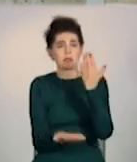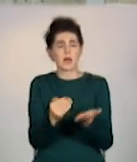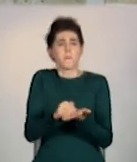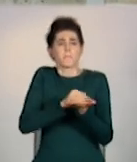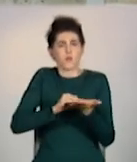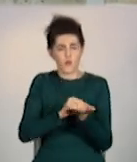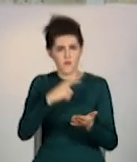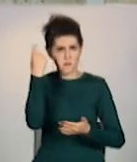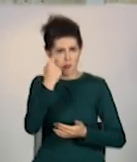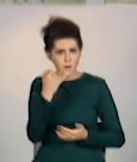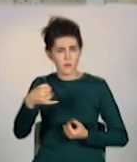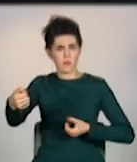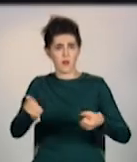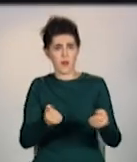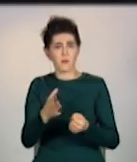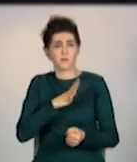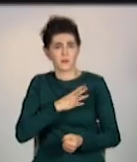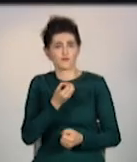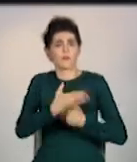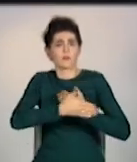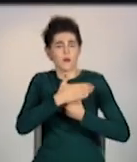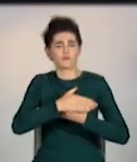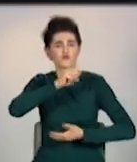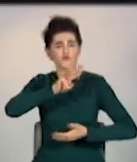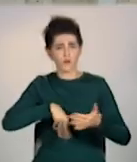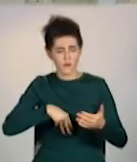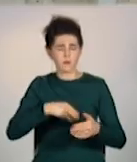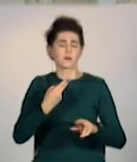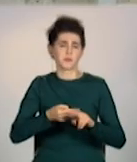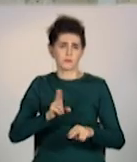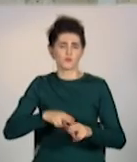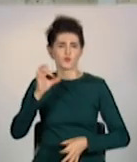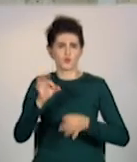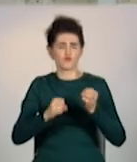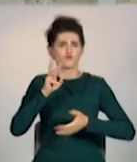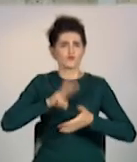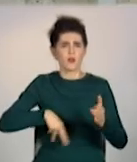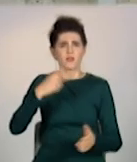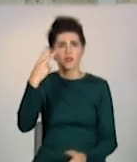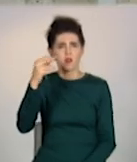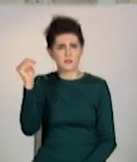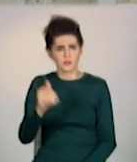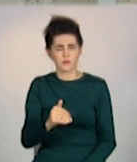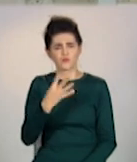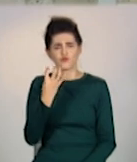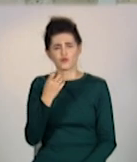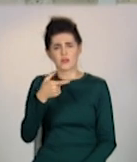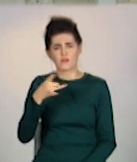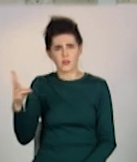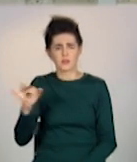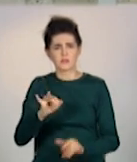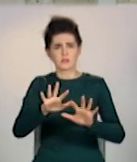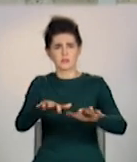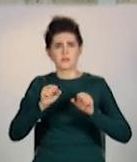сідає за кермо, вже маючи рішення суду, штраф сягає 20 тисяч 400 гривень та позбавлення права